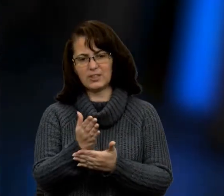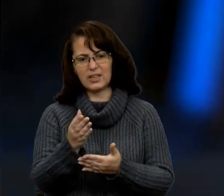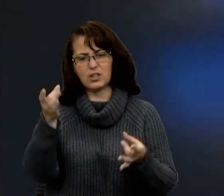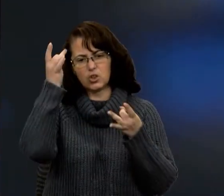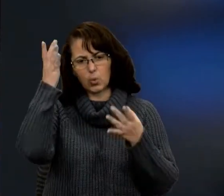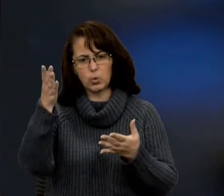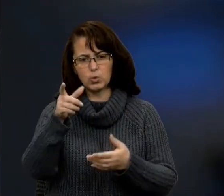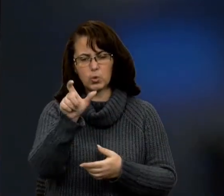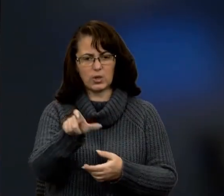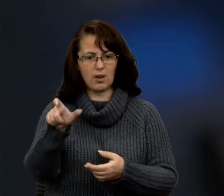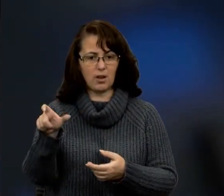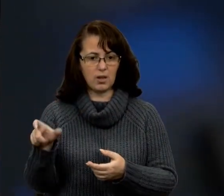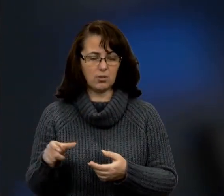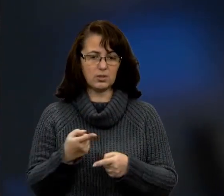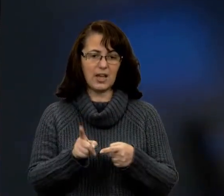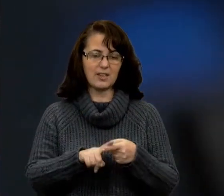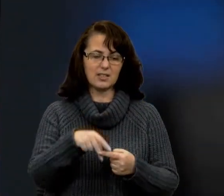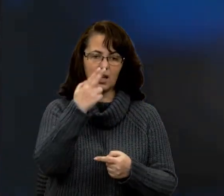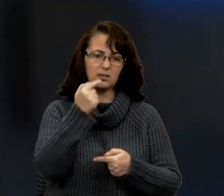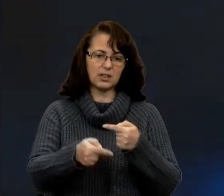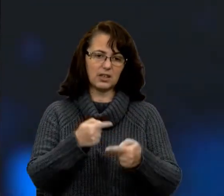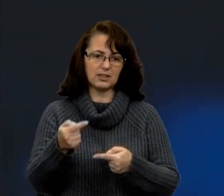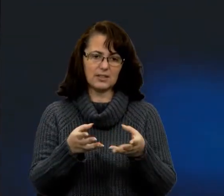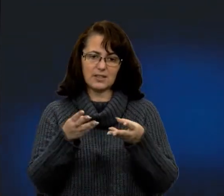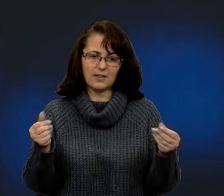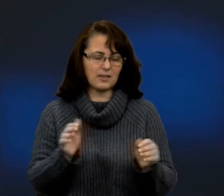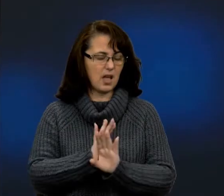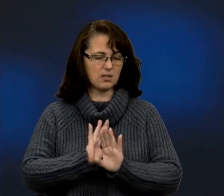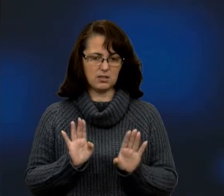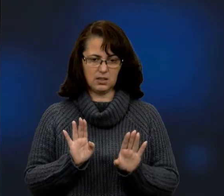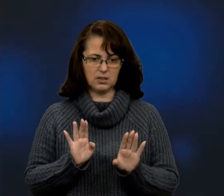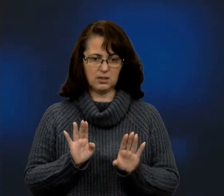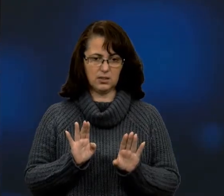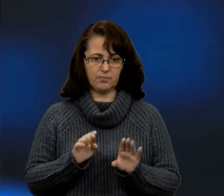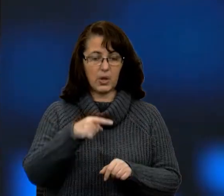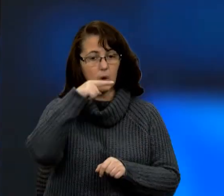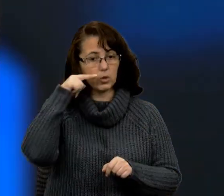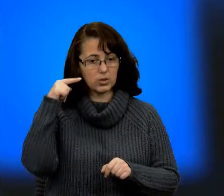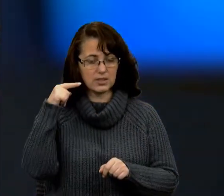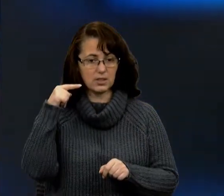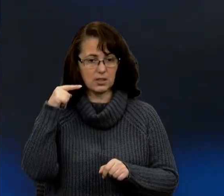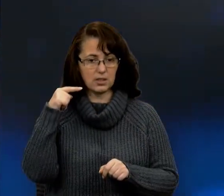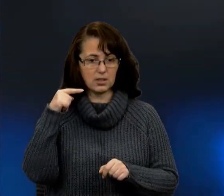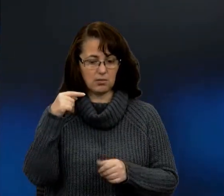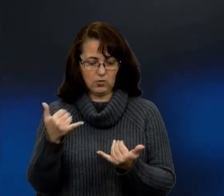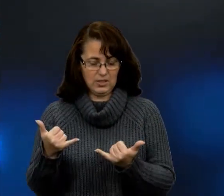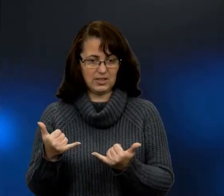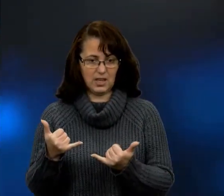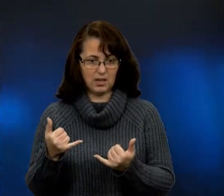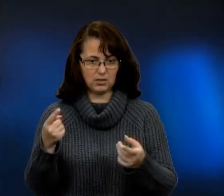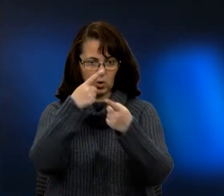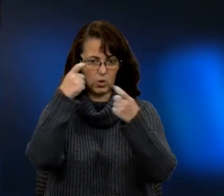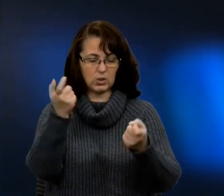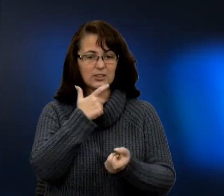Заході. Ця традиція, вона ніде не зникла. Тим більше, що Росія при Путіні фактично оголосила